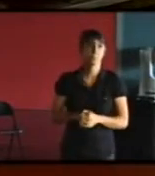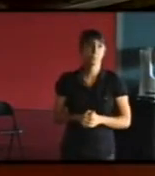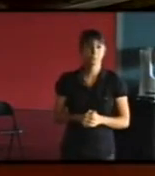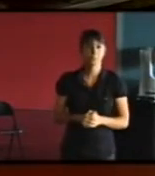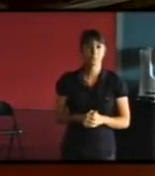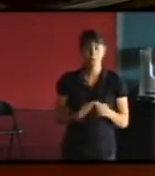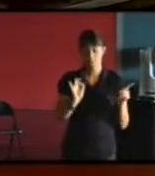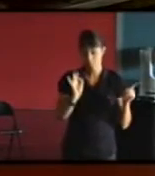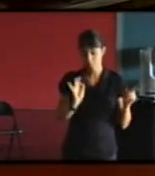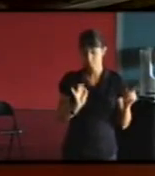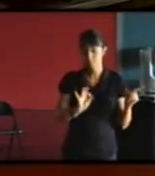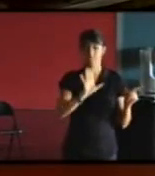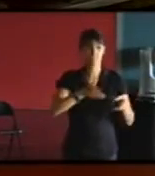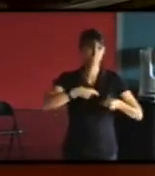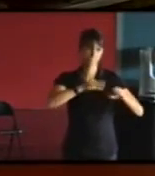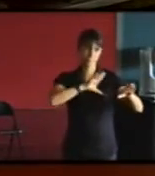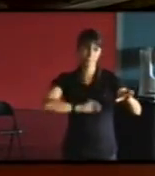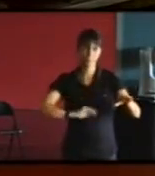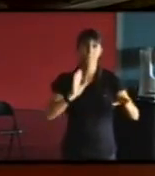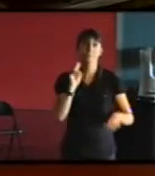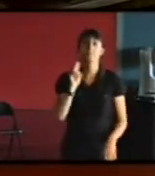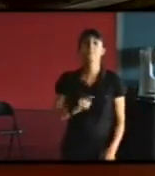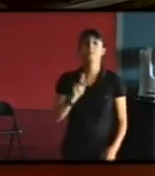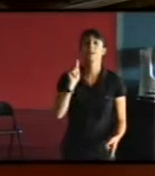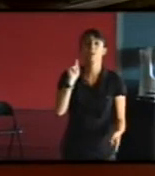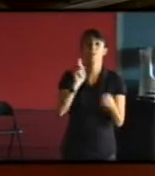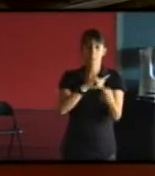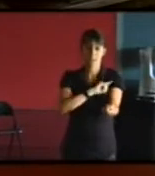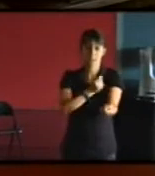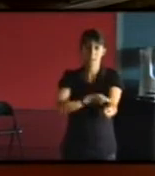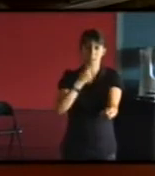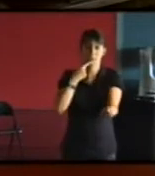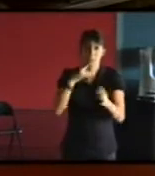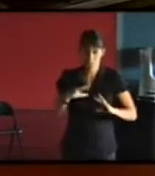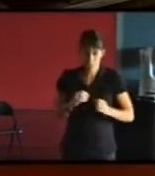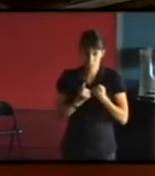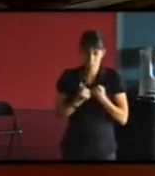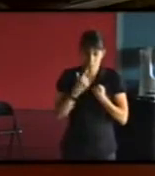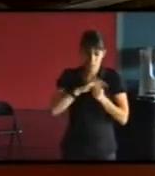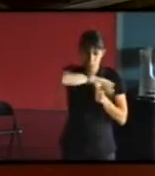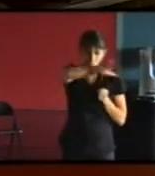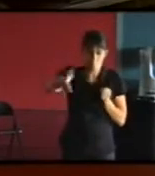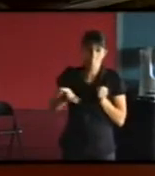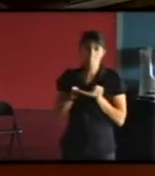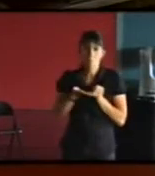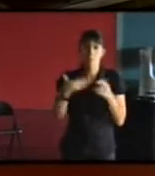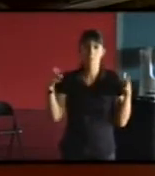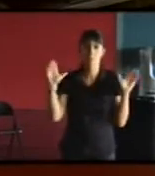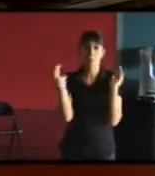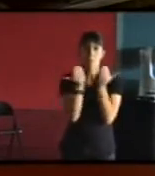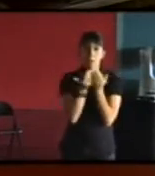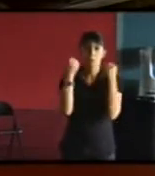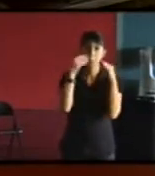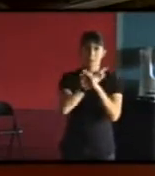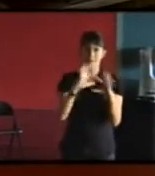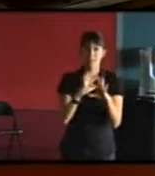être efficace énergétiquement c'est pas forcément s'enfermer dans un bocal totalement hermétique sombre fermé nous